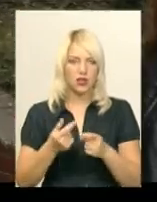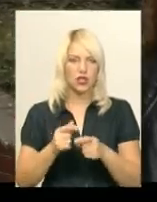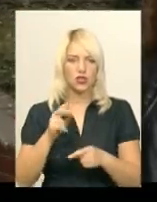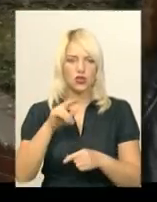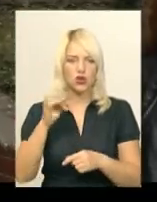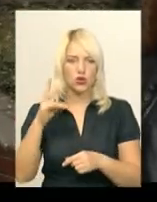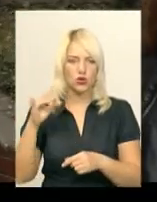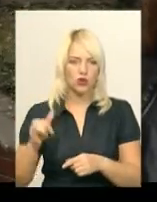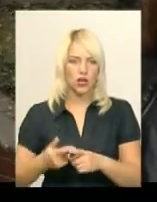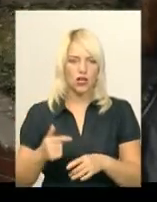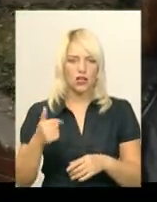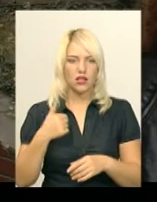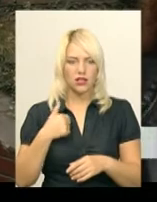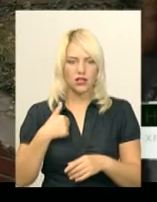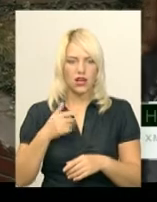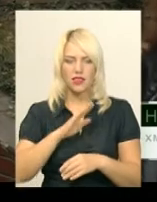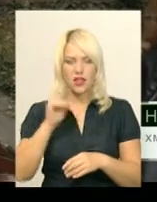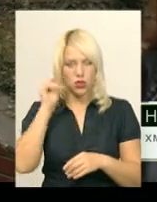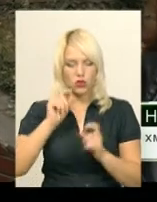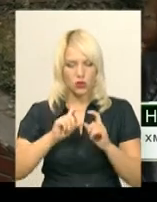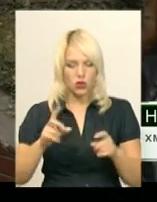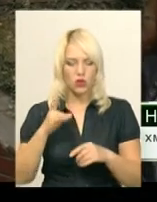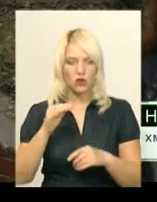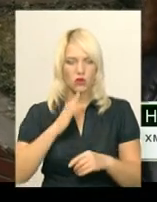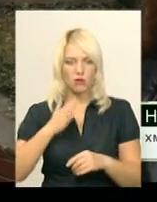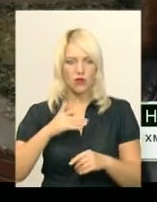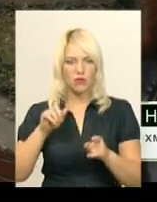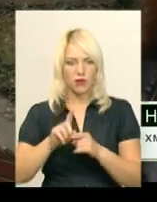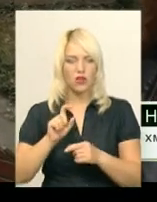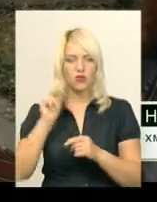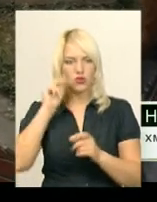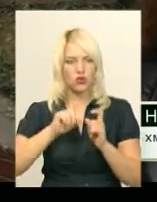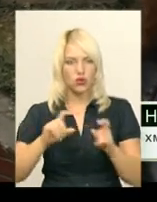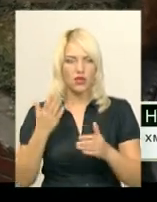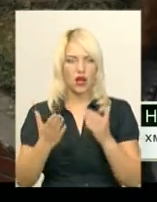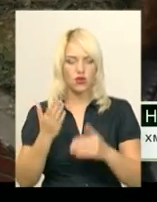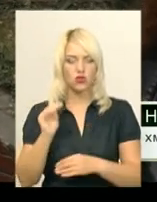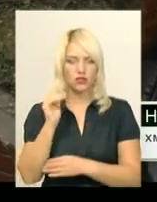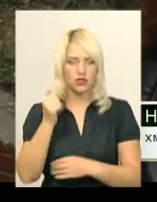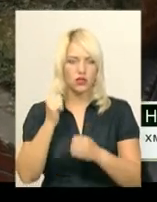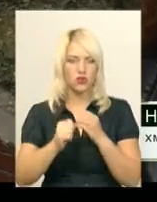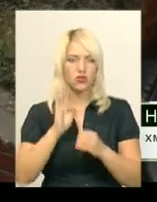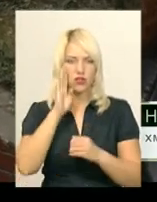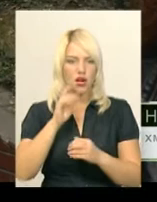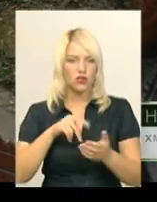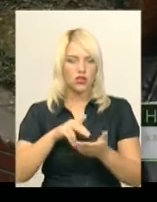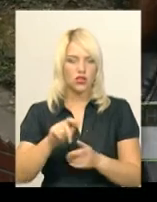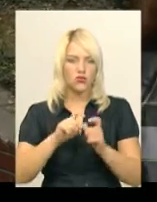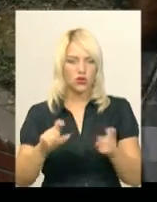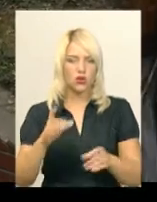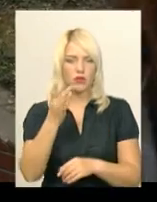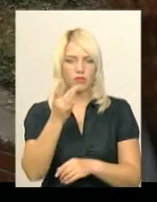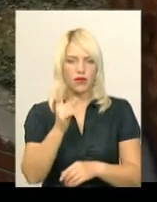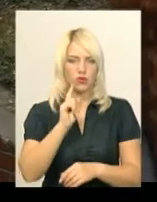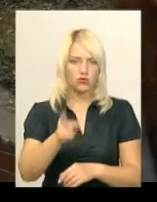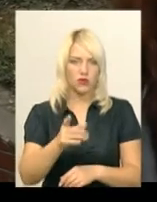Сирота. Я не школяра, але мій брат ходить в школу біля, але якщо дитина кожен ранок іде в школу, вона платить 5 гривень